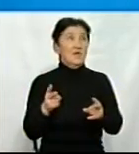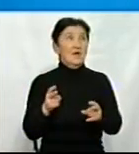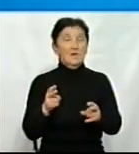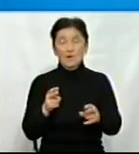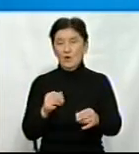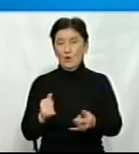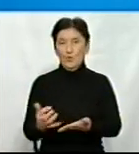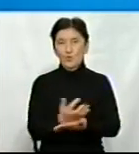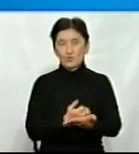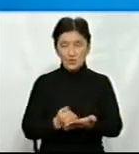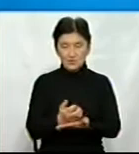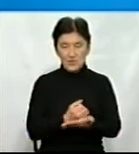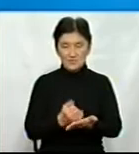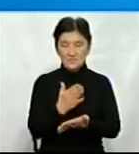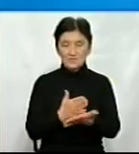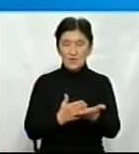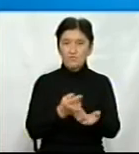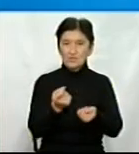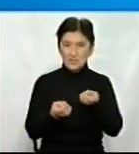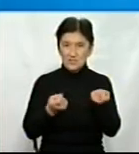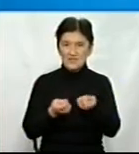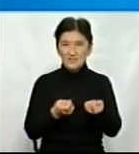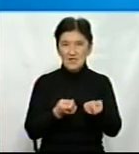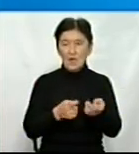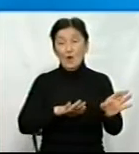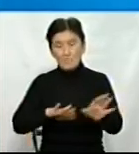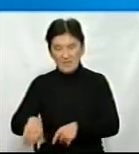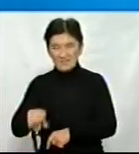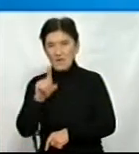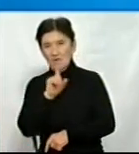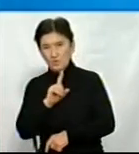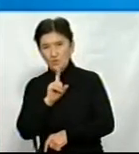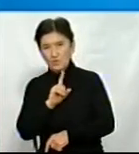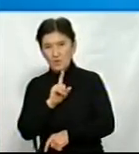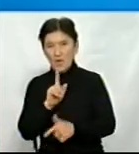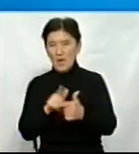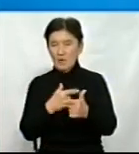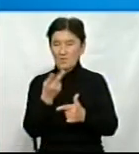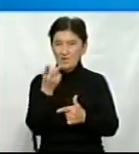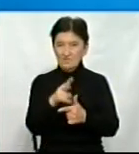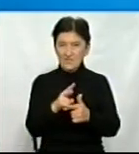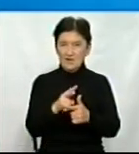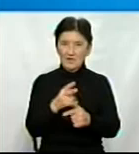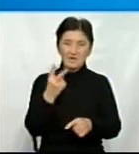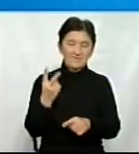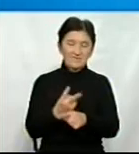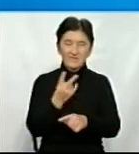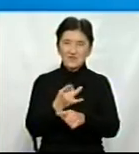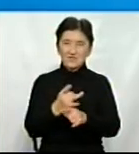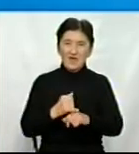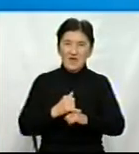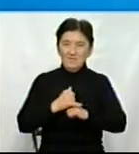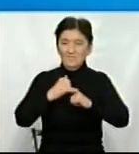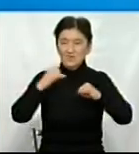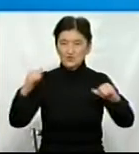урожайність пшениці після гороху, ну або по пару, це два кращі попередники, вдвічі вища, ніж урожайність